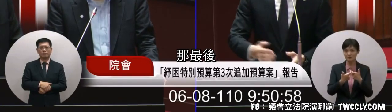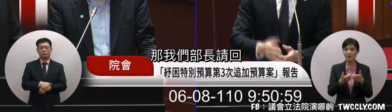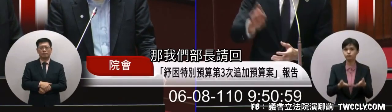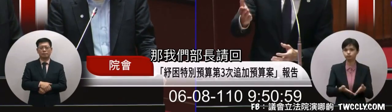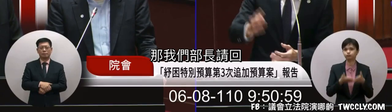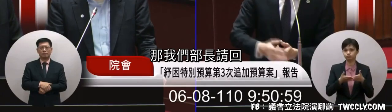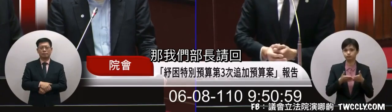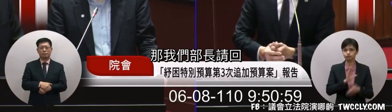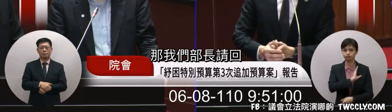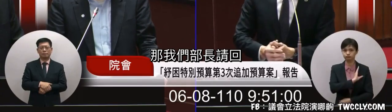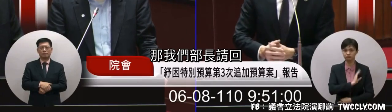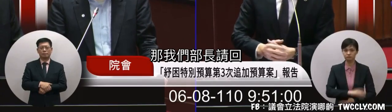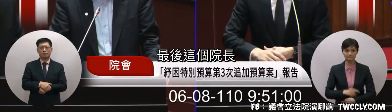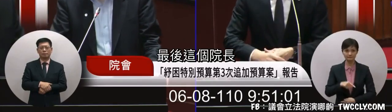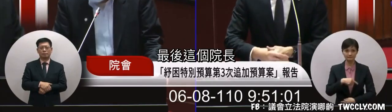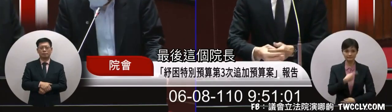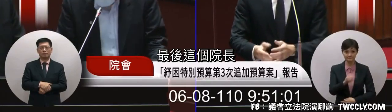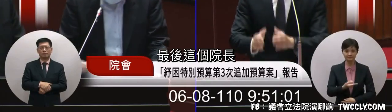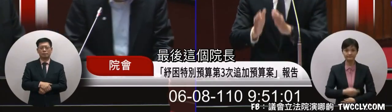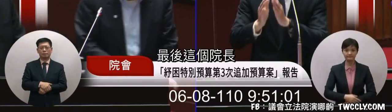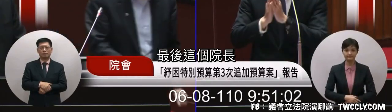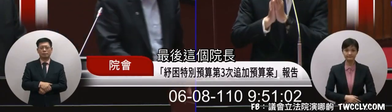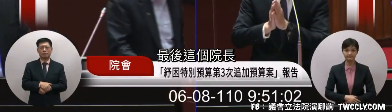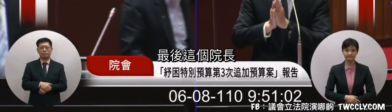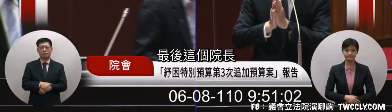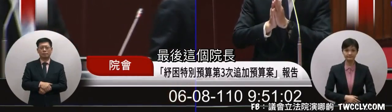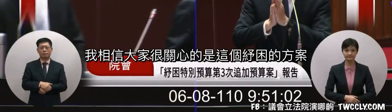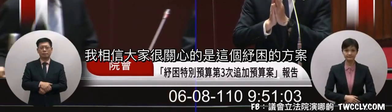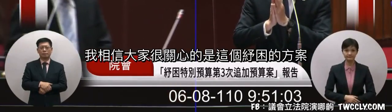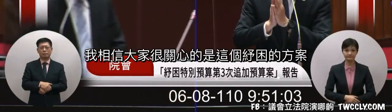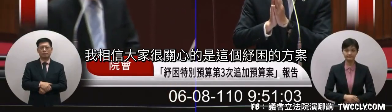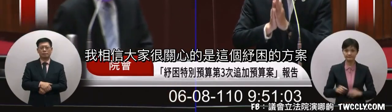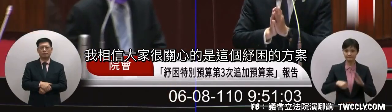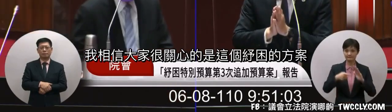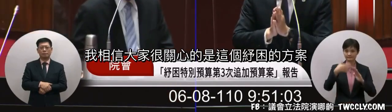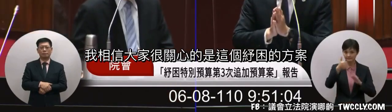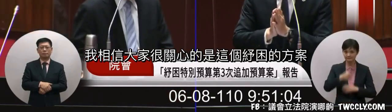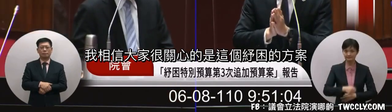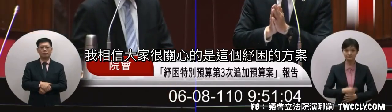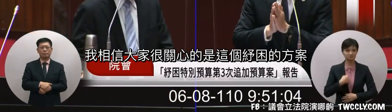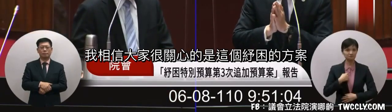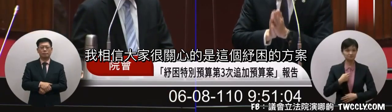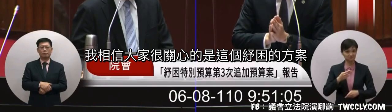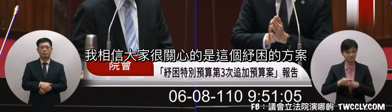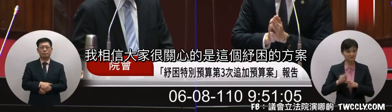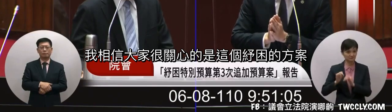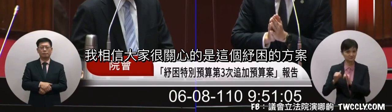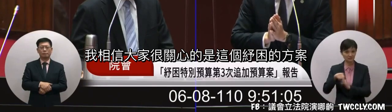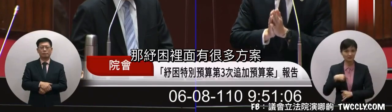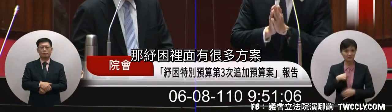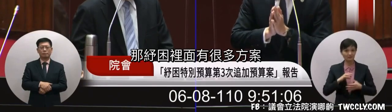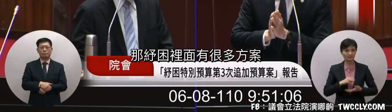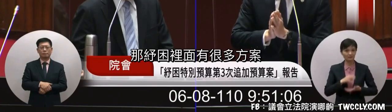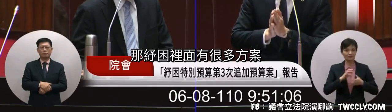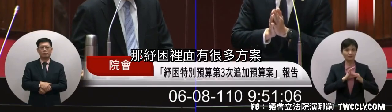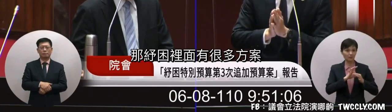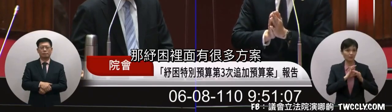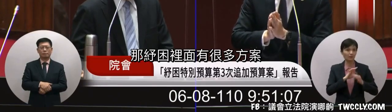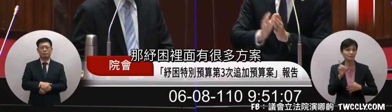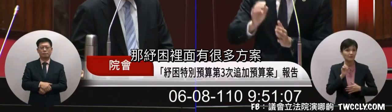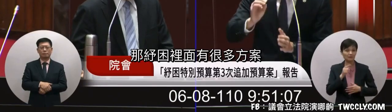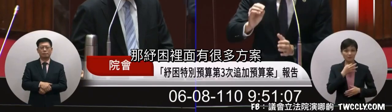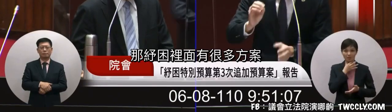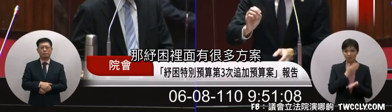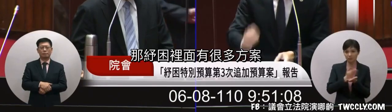最後我們部長社會最後這個議長我相信大家很關心的是這個俗菌的方案俗菌